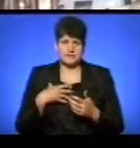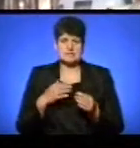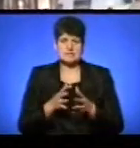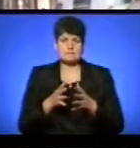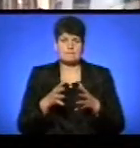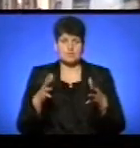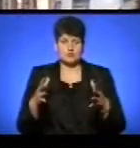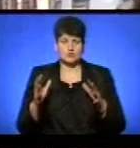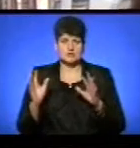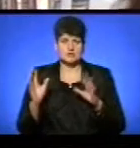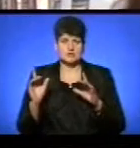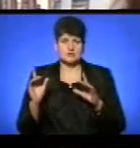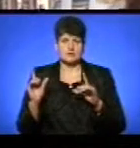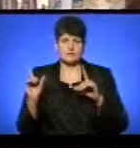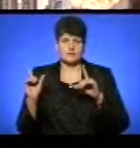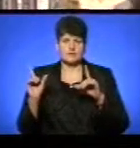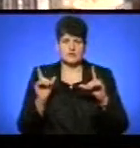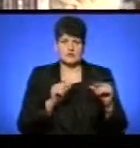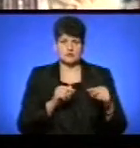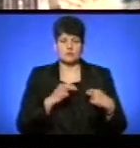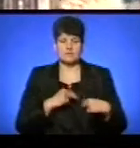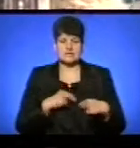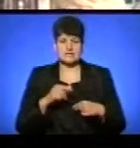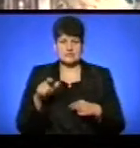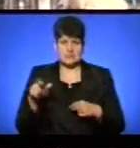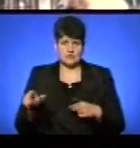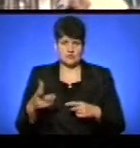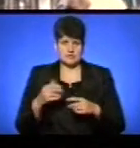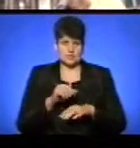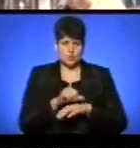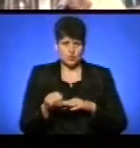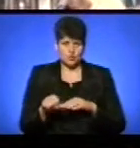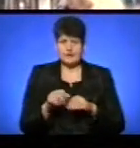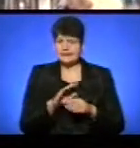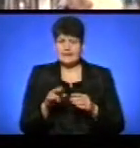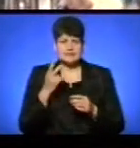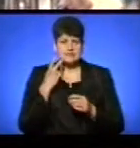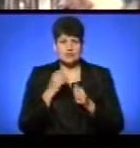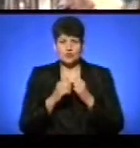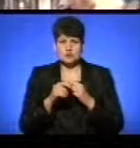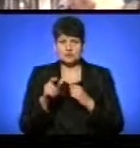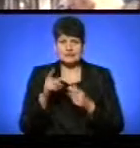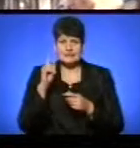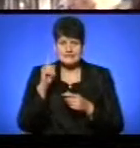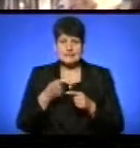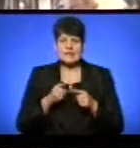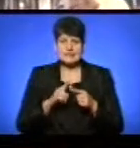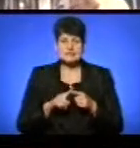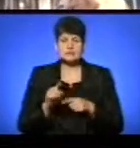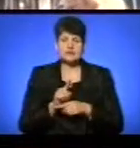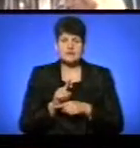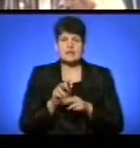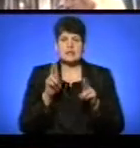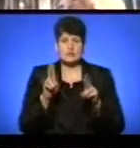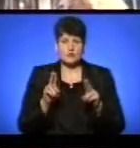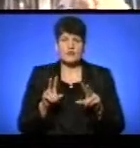потік від від'їзду працездатного населення за кордон. І не завжди кожна людина знає оці соціальні, нормативні і